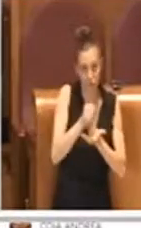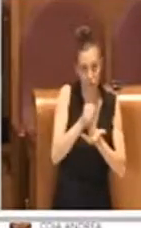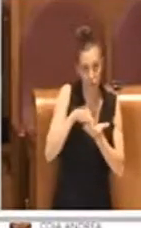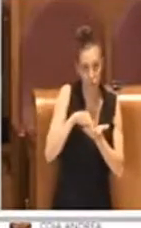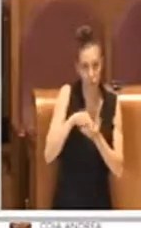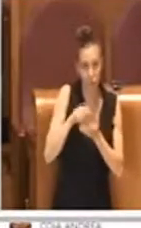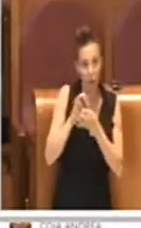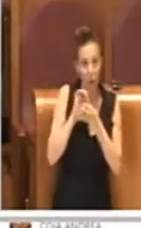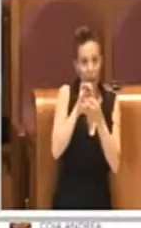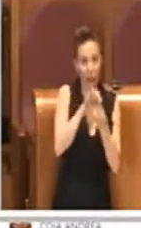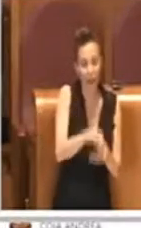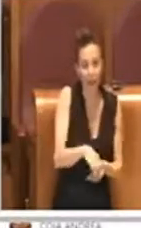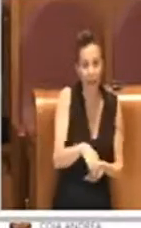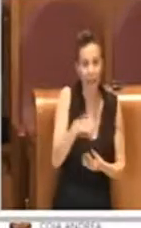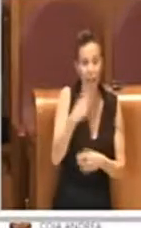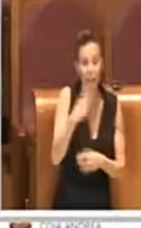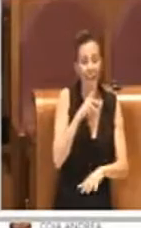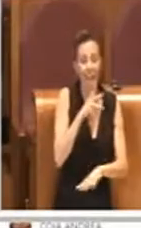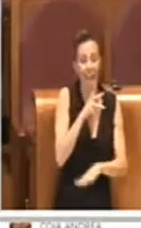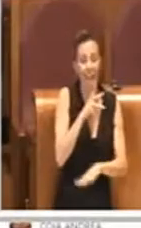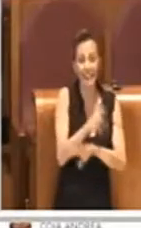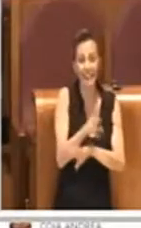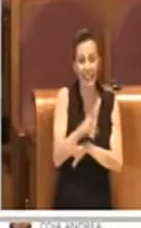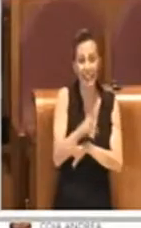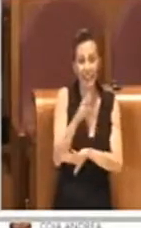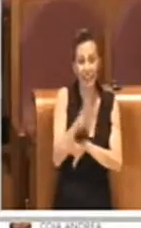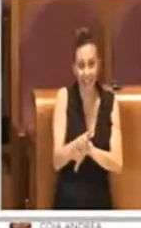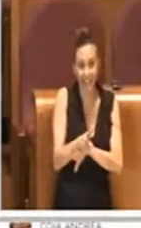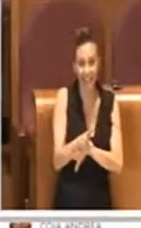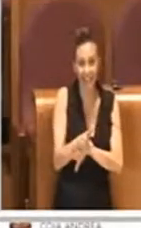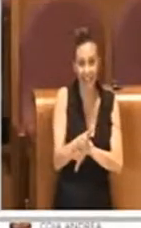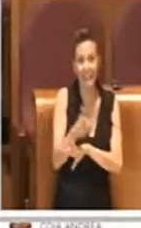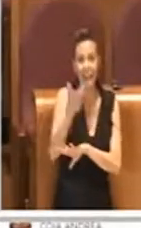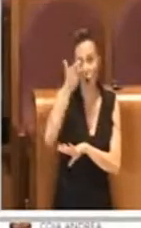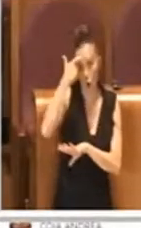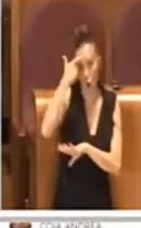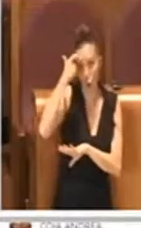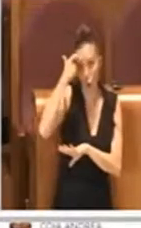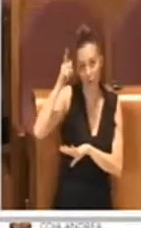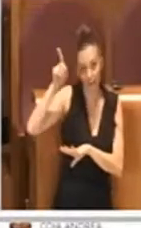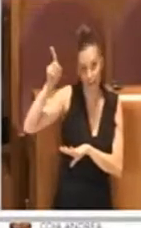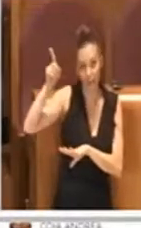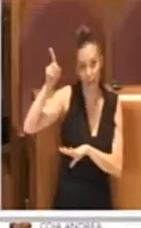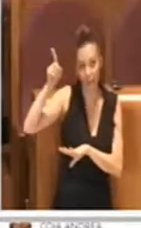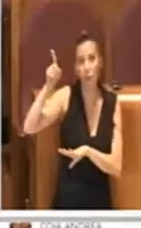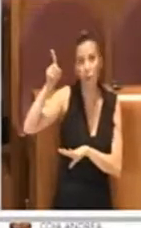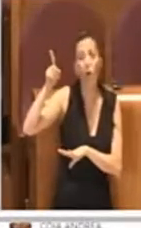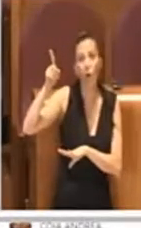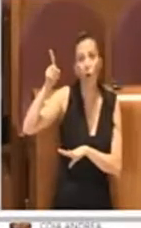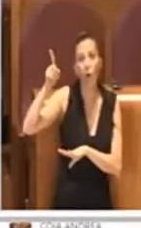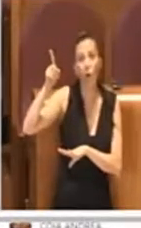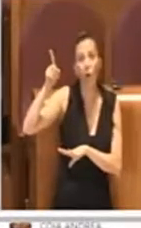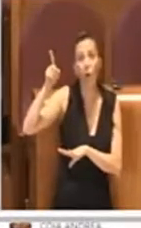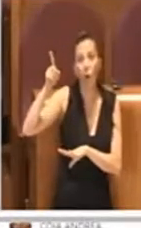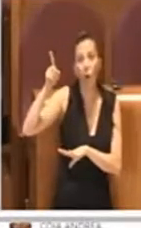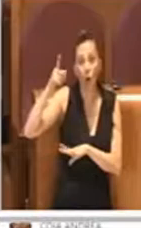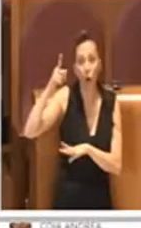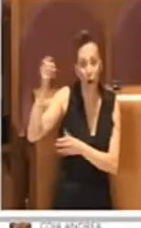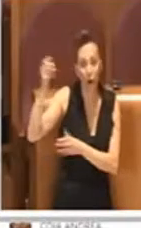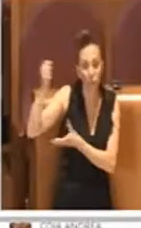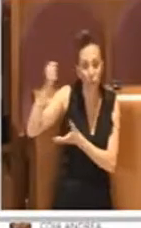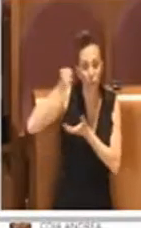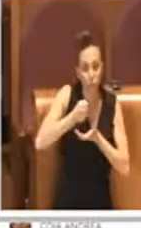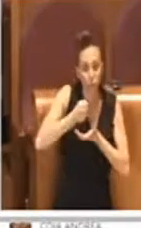a una serie di interventi che eventualmente il governo ha messo a disposizione degli enti locali per proprio